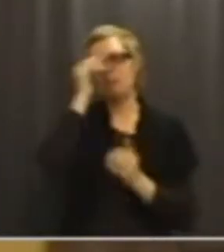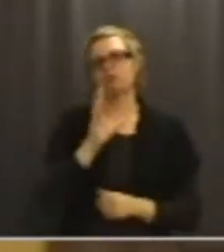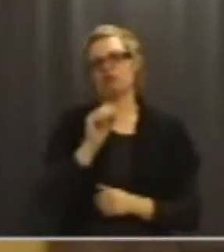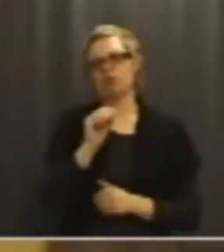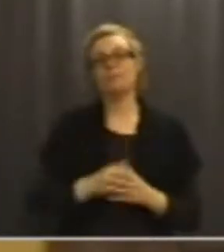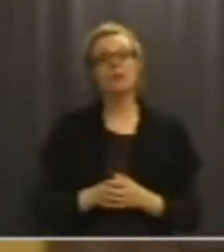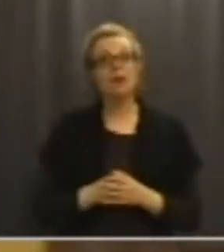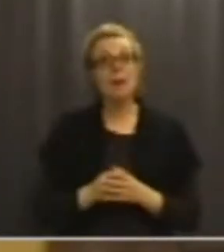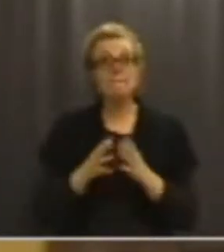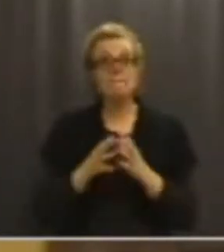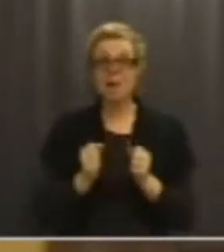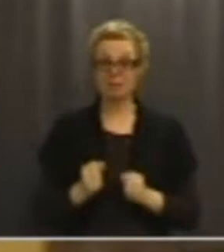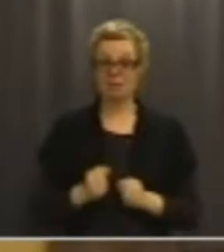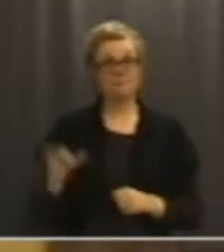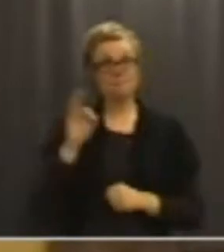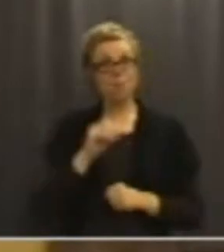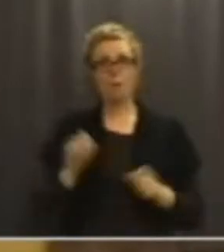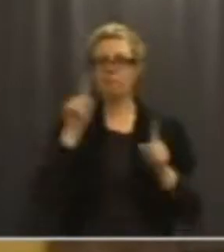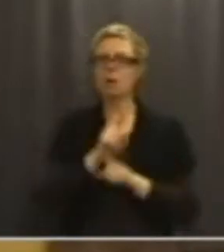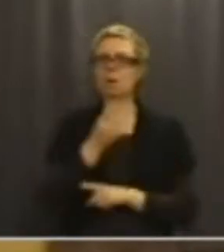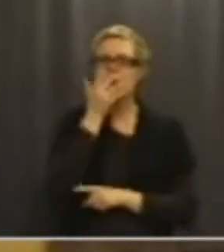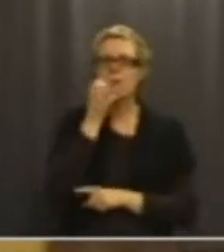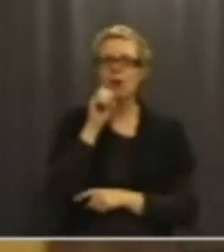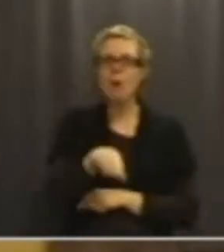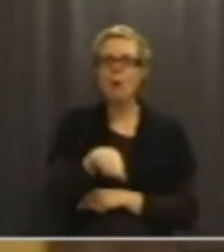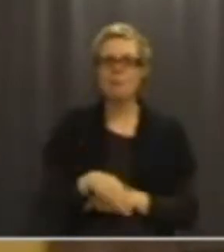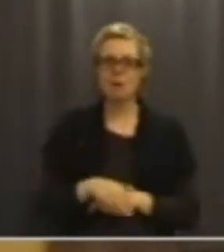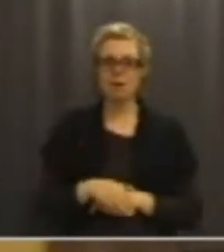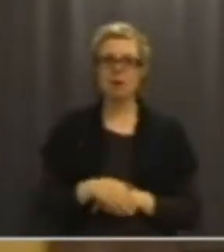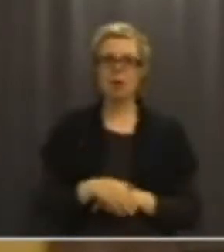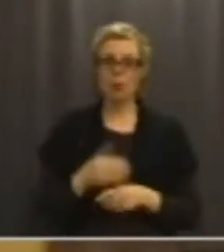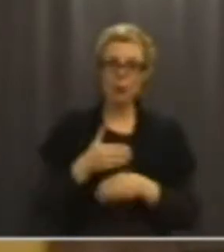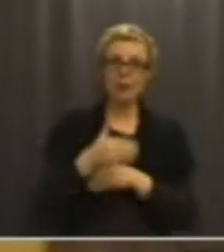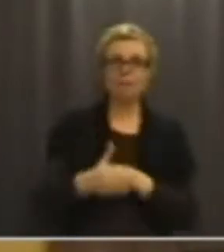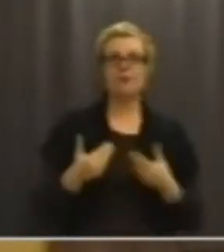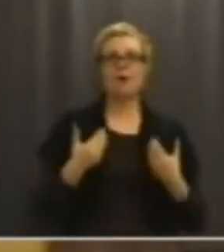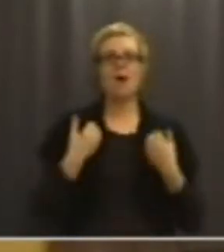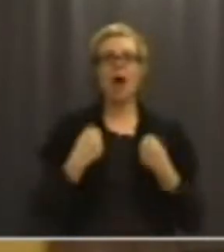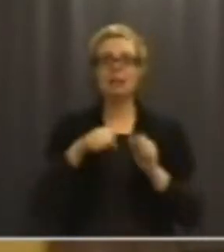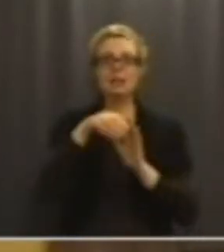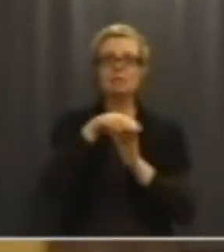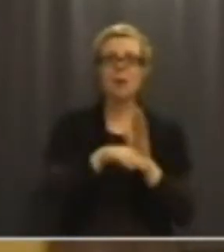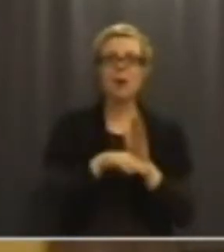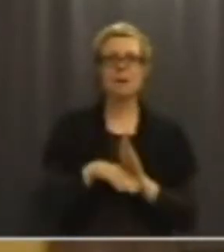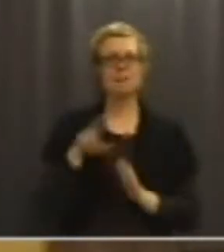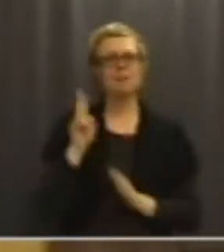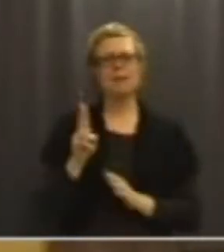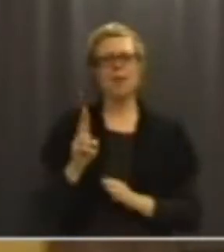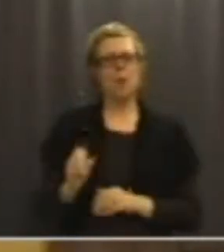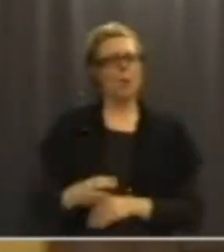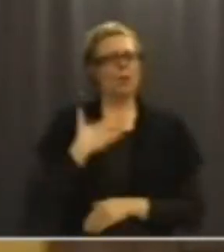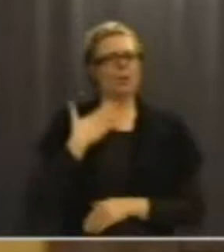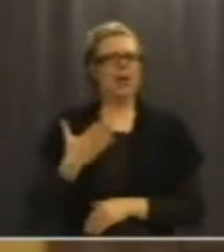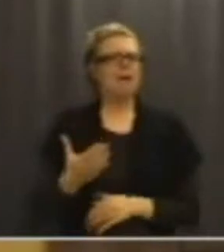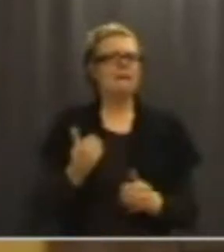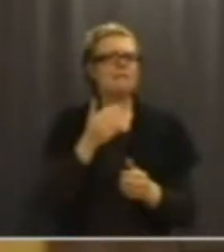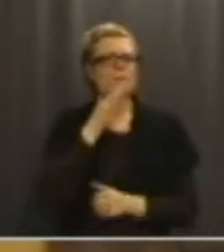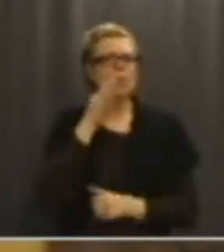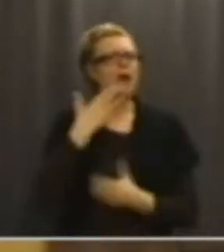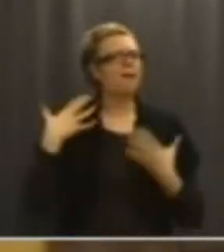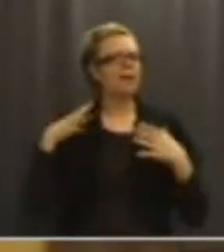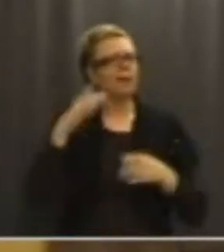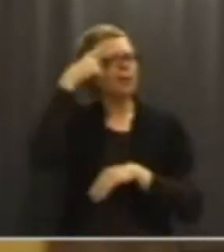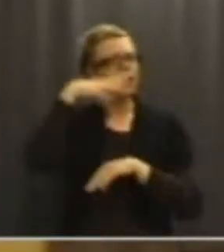Men inte är det många som pratar om det utanför handlingsprogrammet. Det är en så obehaglig fråga att man helst inte vill